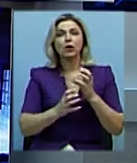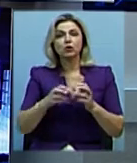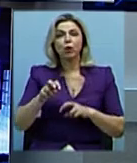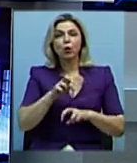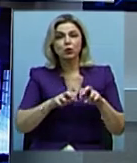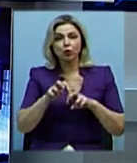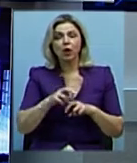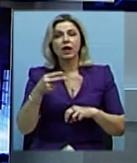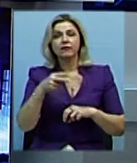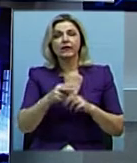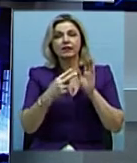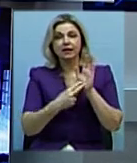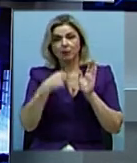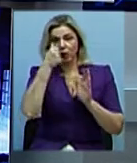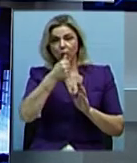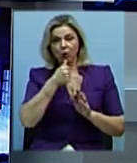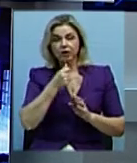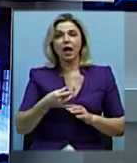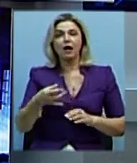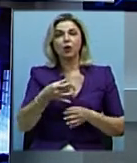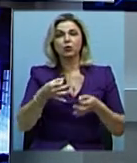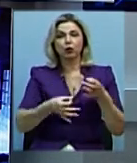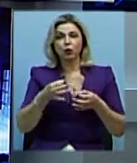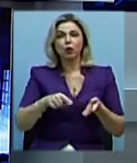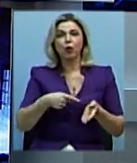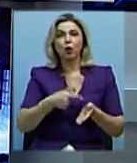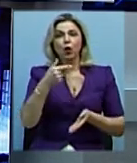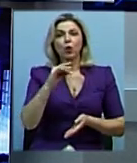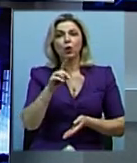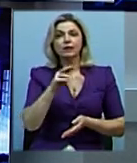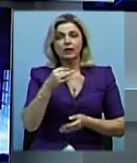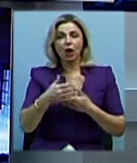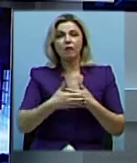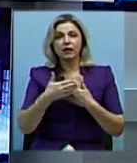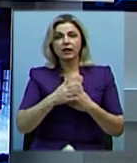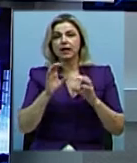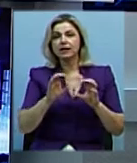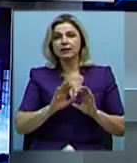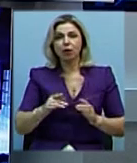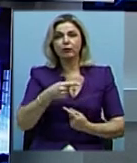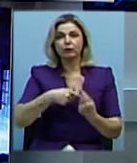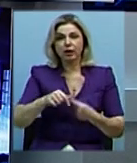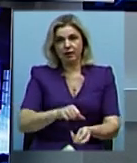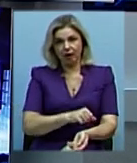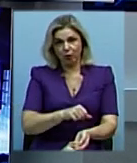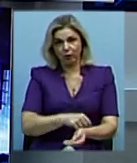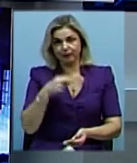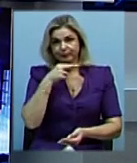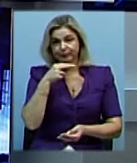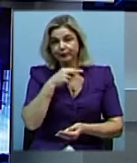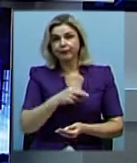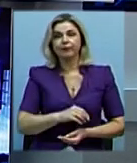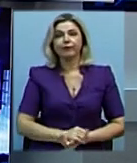розшуку. У 2007 році районний суд міста Грозне звинуватив його у незаконному збуті наркотичних речовин.